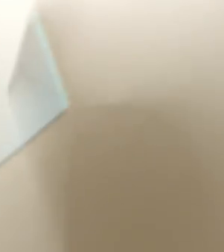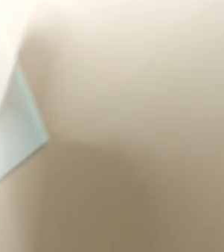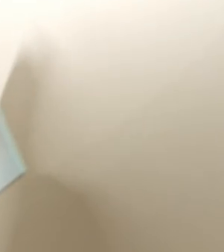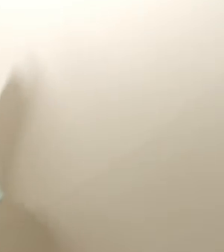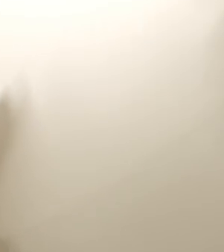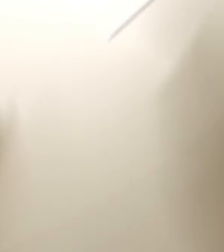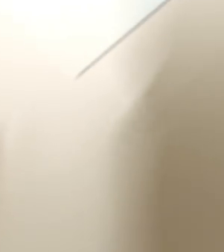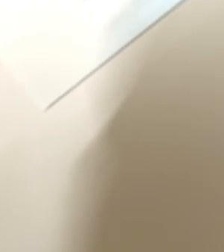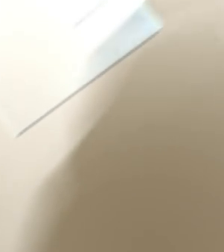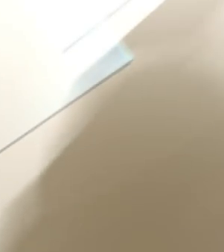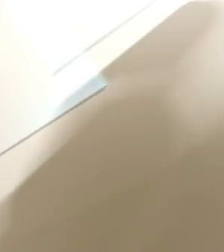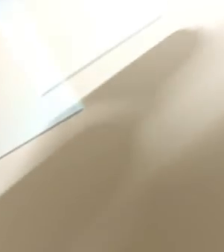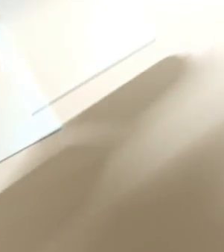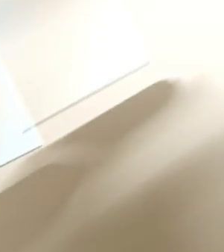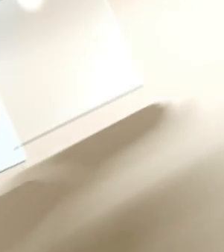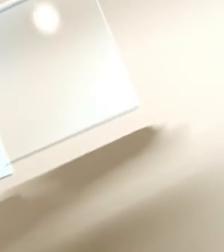KONIEC! KONIEC!